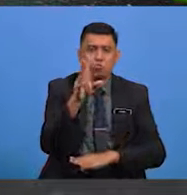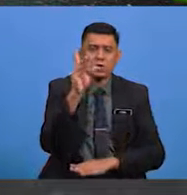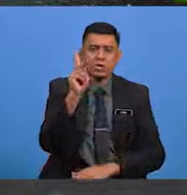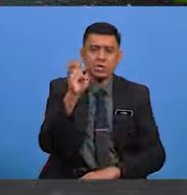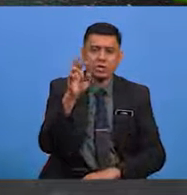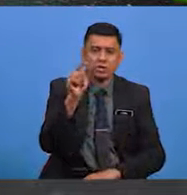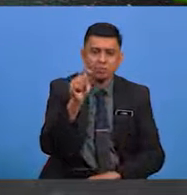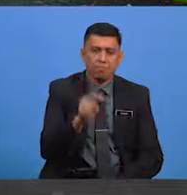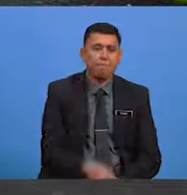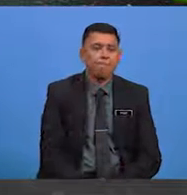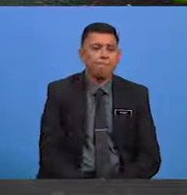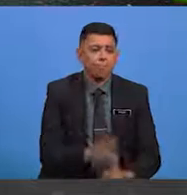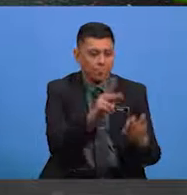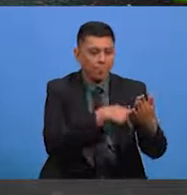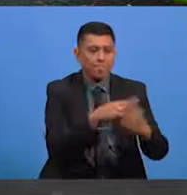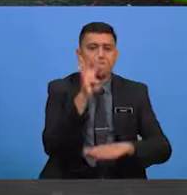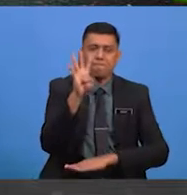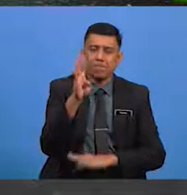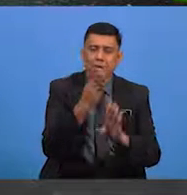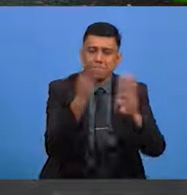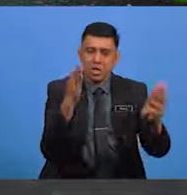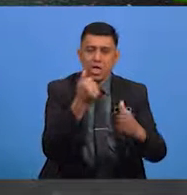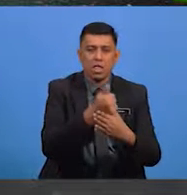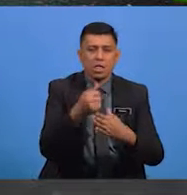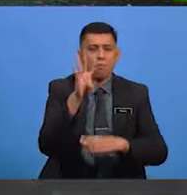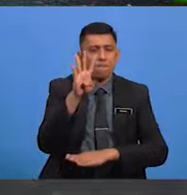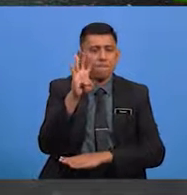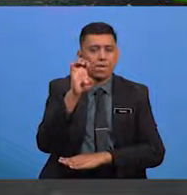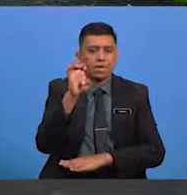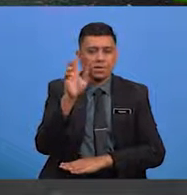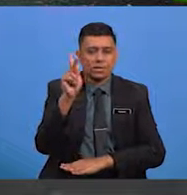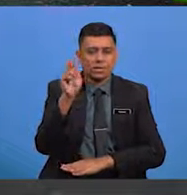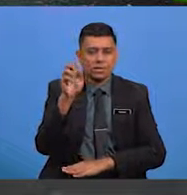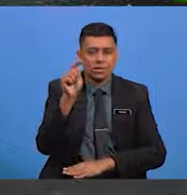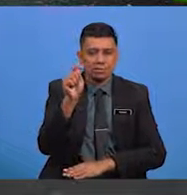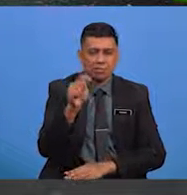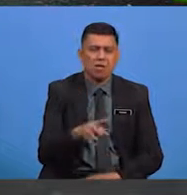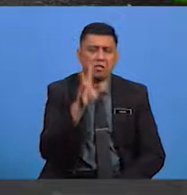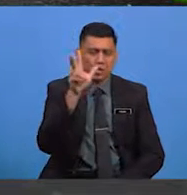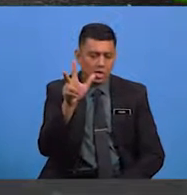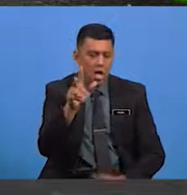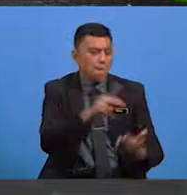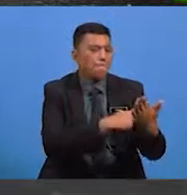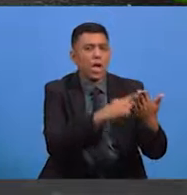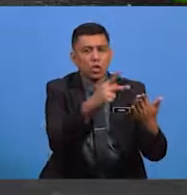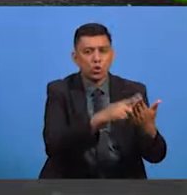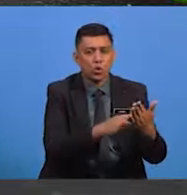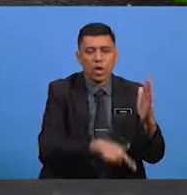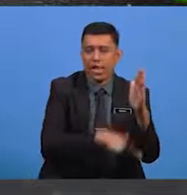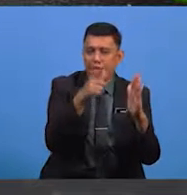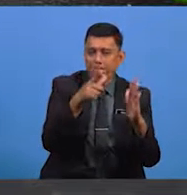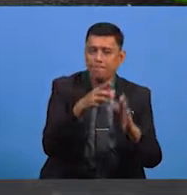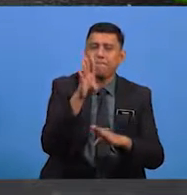Kedua, pantun empat baris atau empat kerat Ketiga, pantun lebih